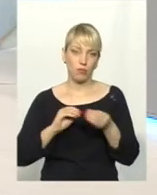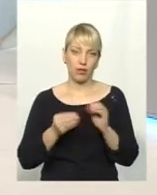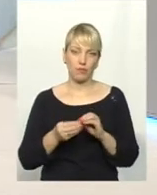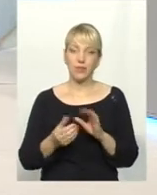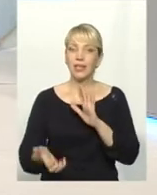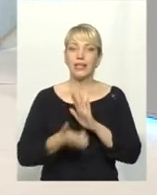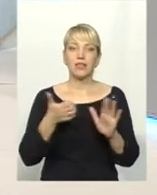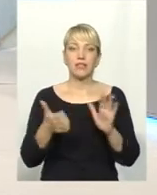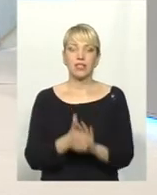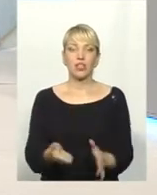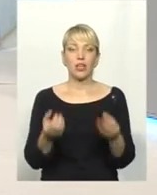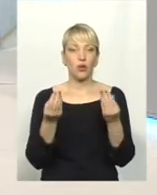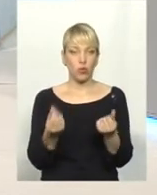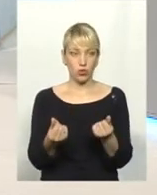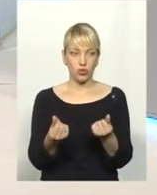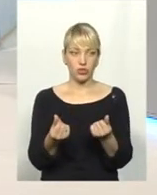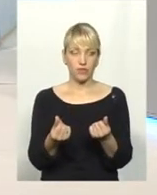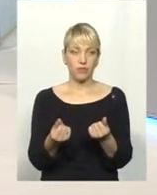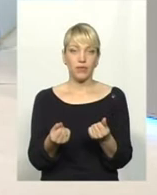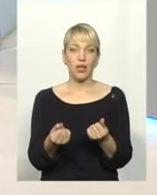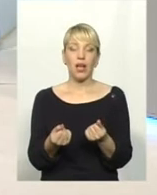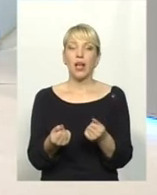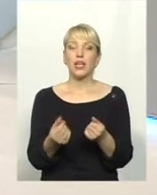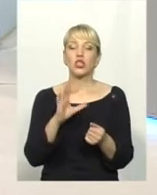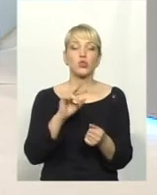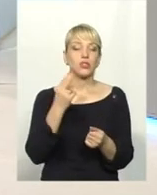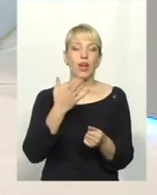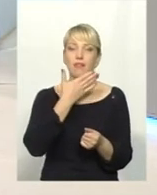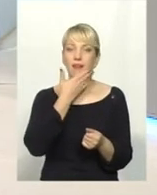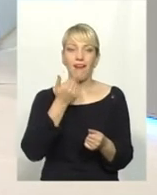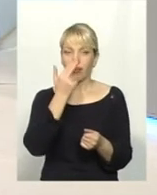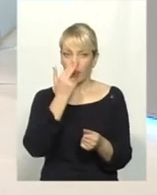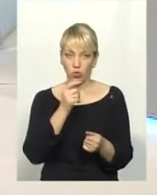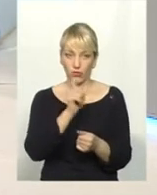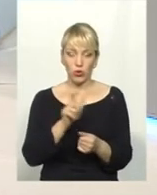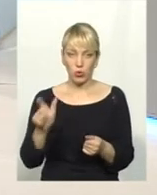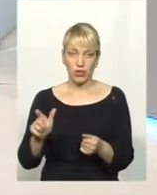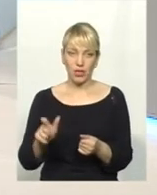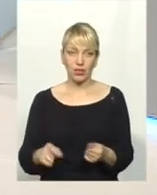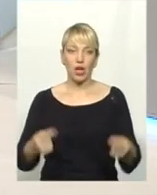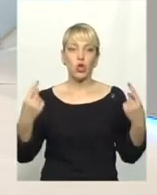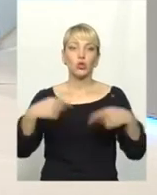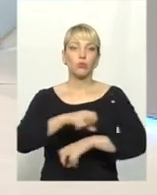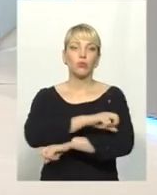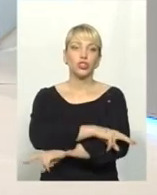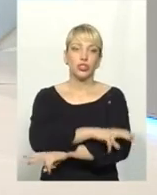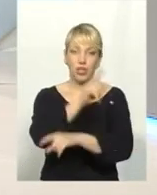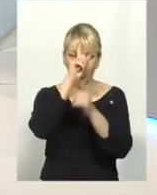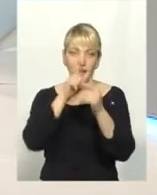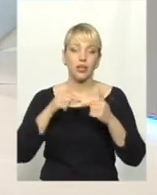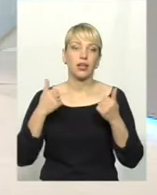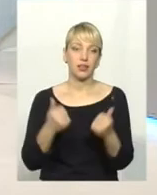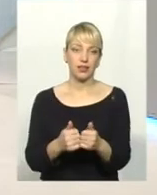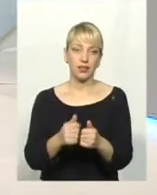коштів, абсолютно соціально неадаптована більшість людей, зубожіння країни і неможливість